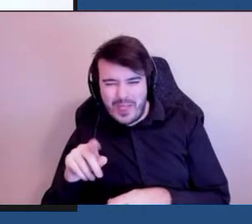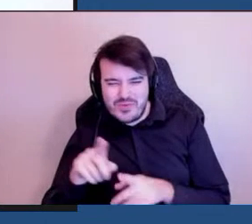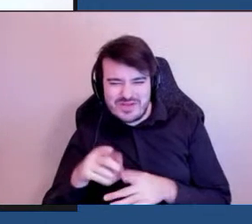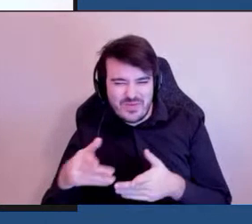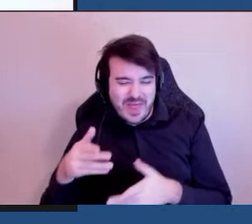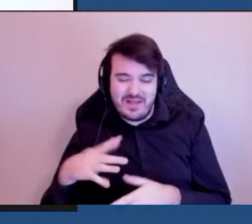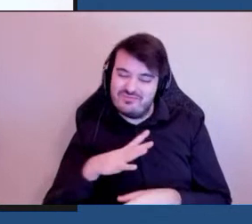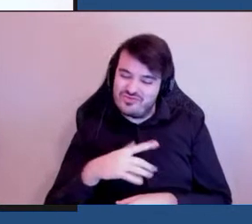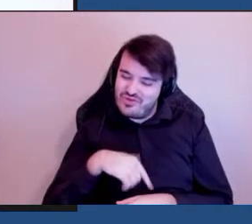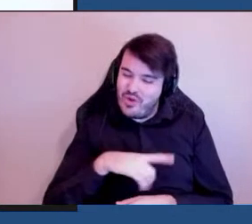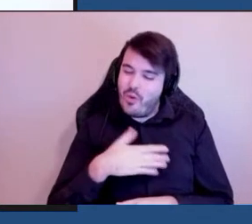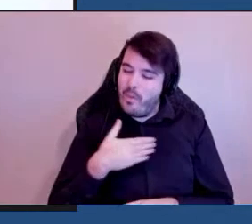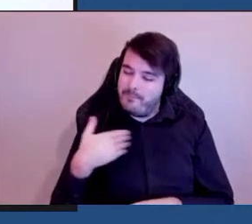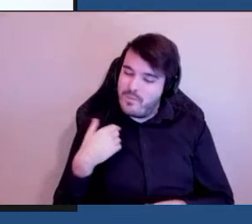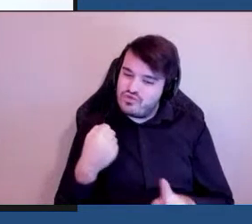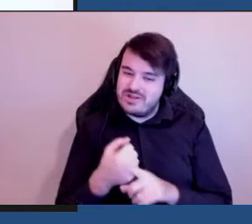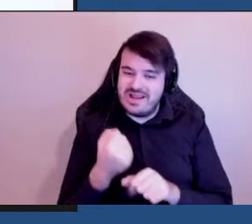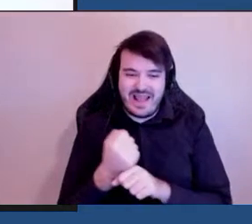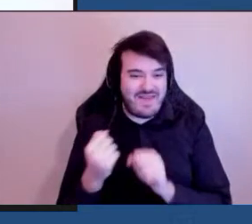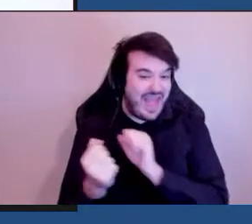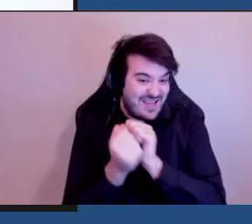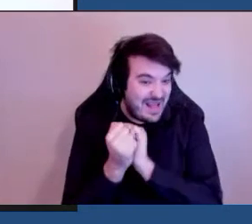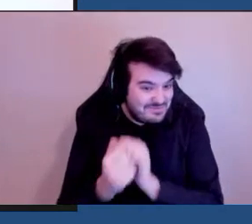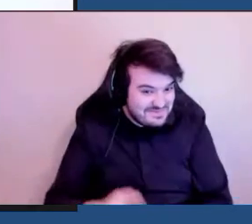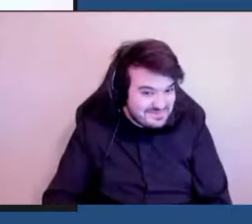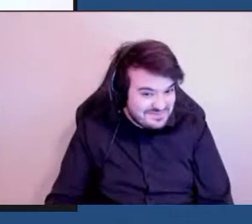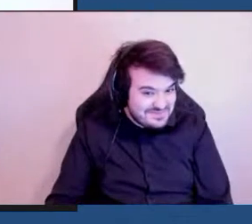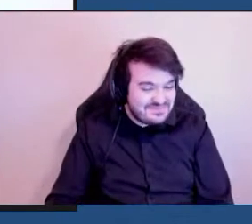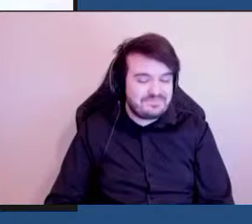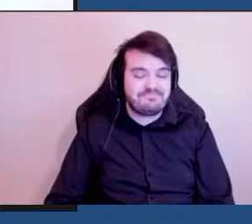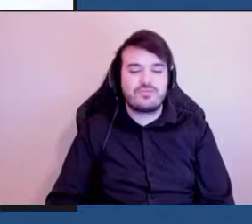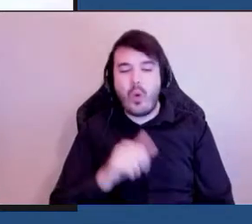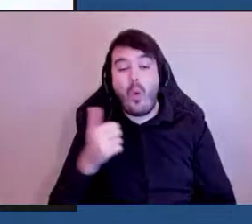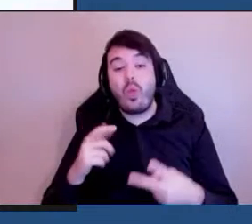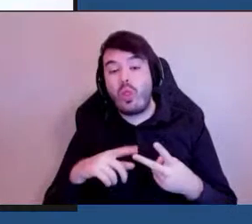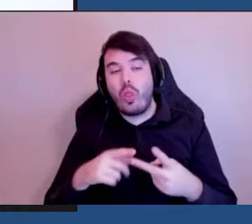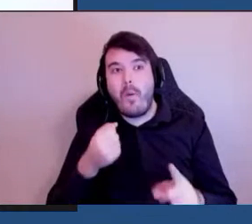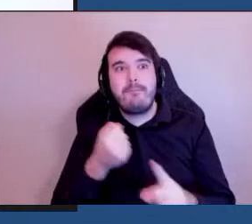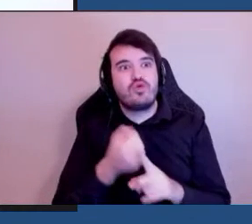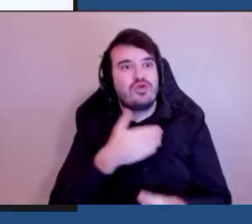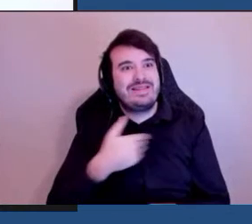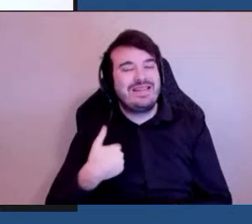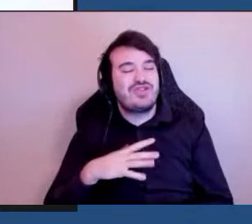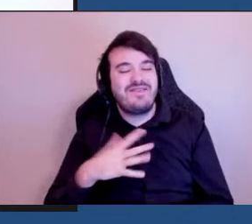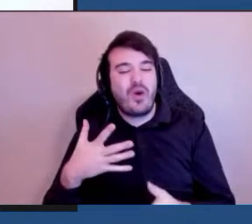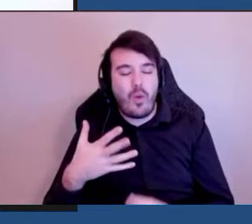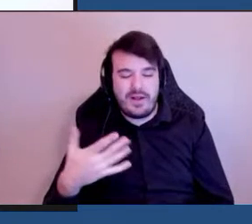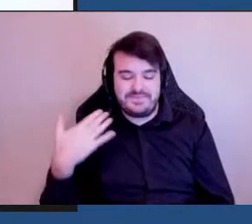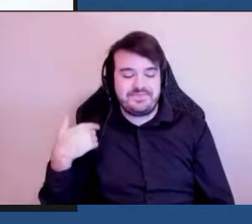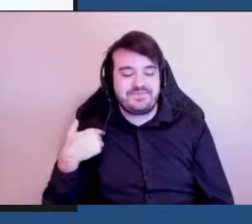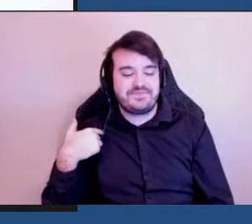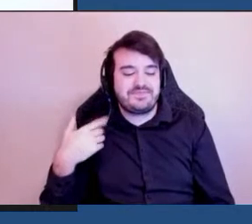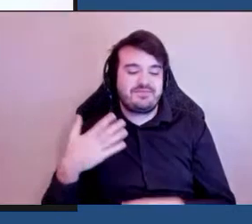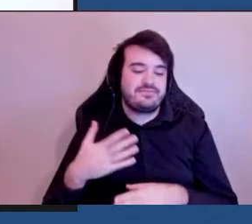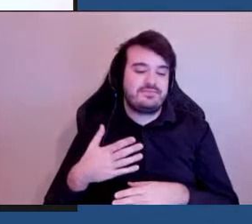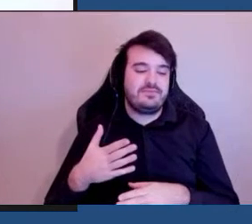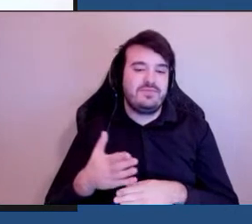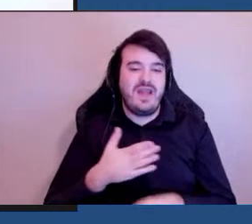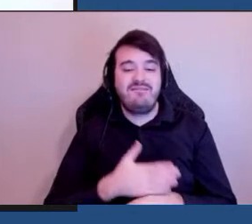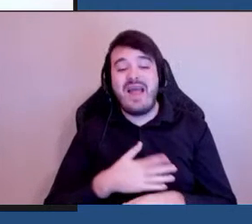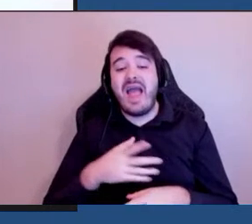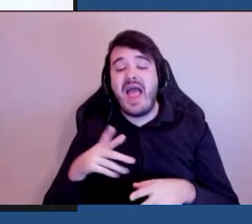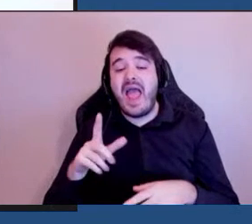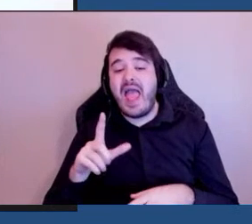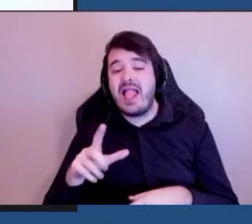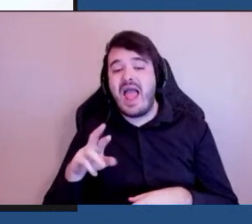'opportunité de travailler ensemble. Une autre opportunité que j'avais avant que le LRT ouvre